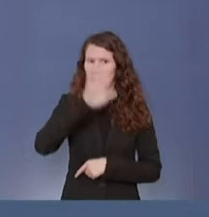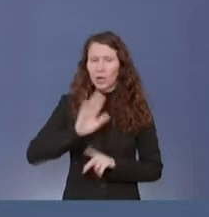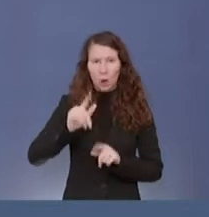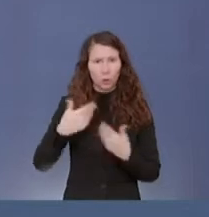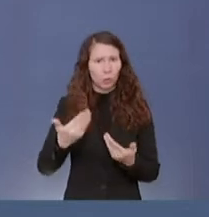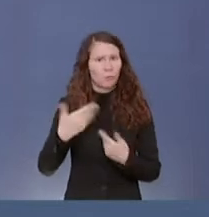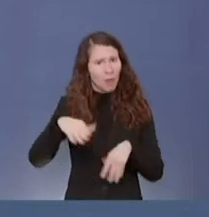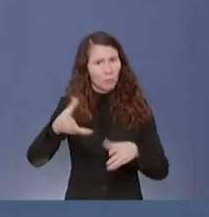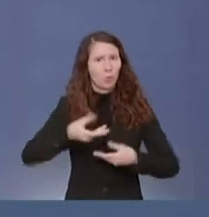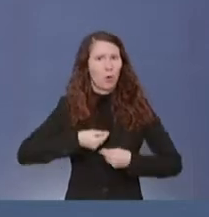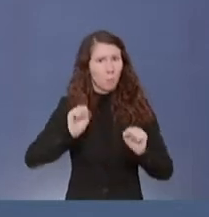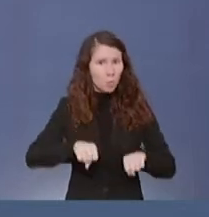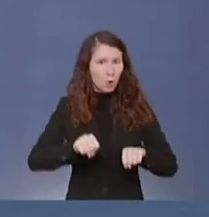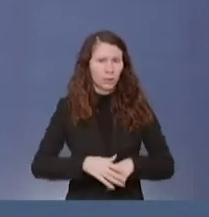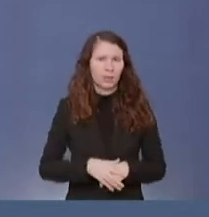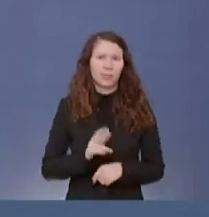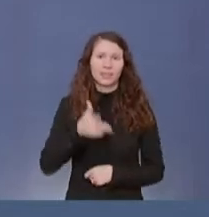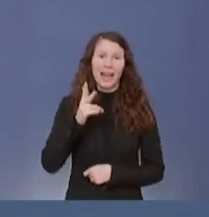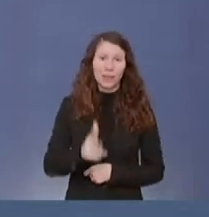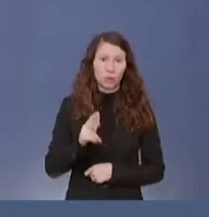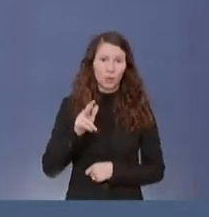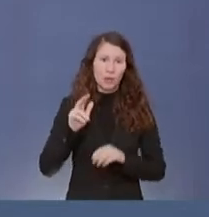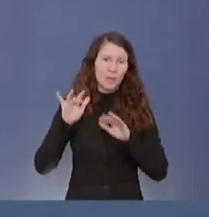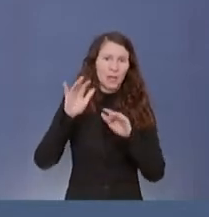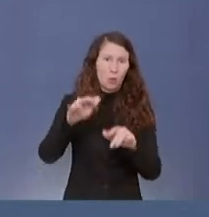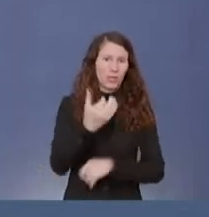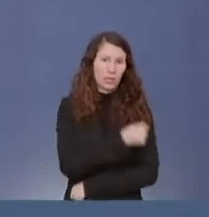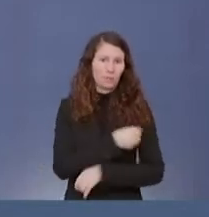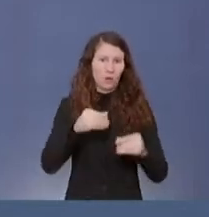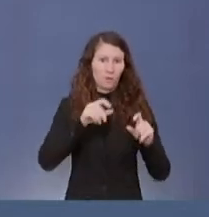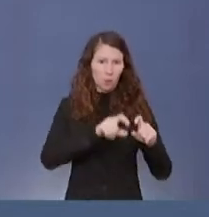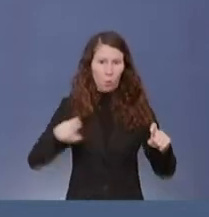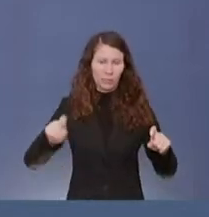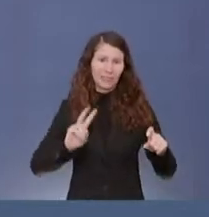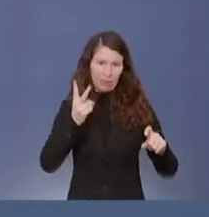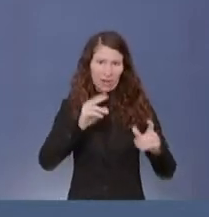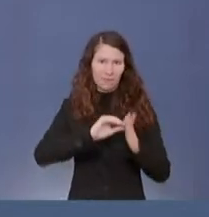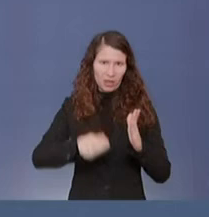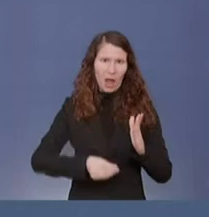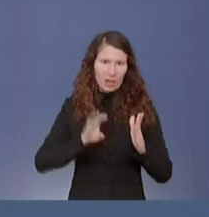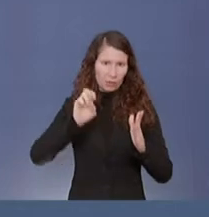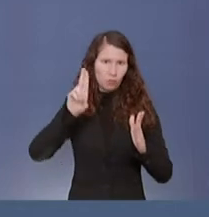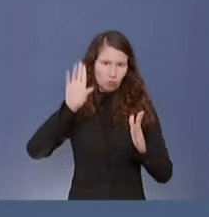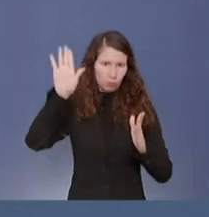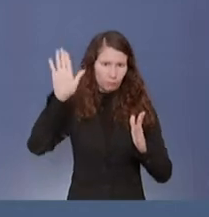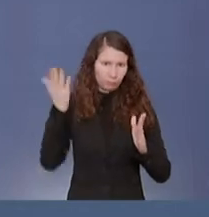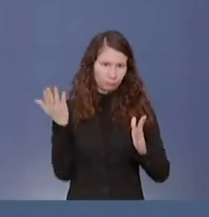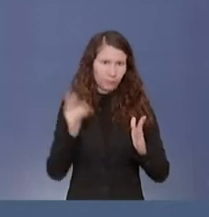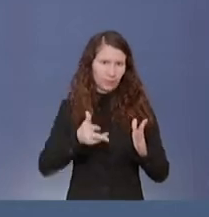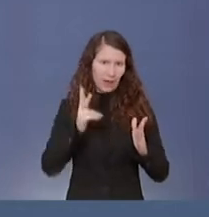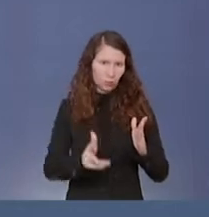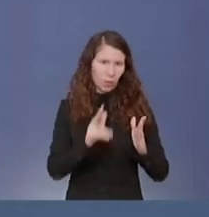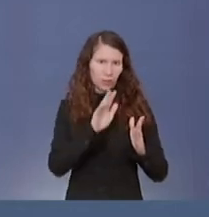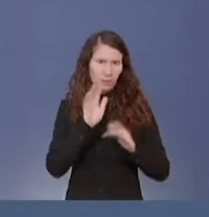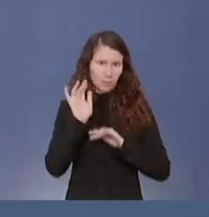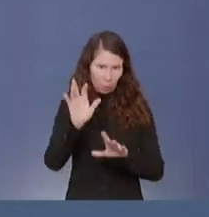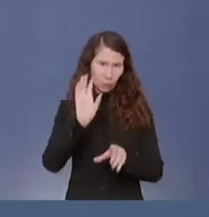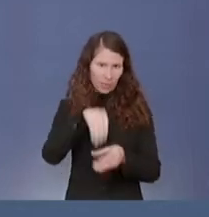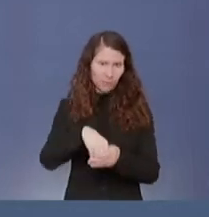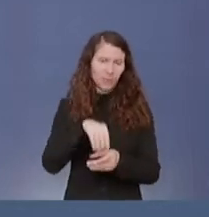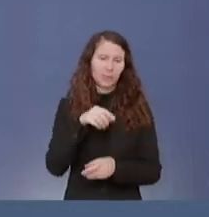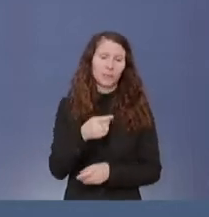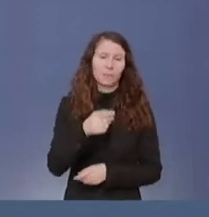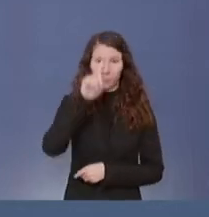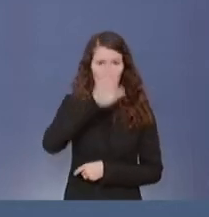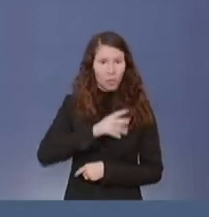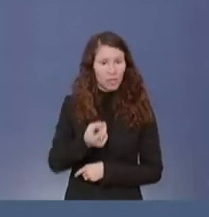Von den 300 Millionen Impfstoffdosen im zweiten Vertrag jetzt der EU bekommt Deutschland 55